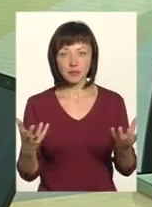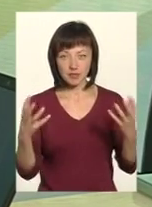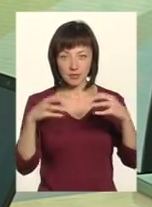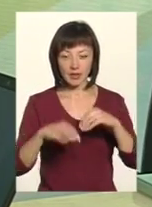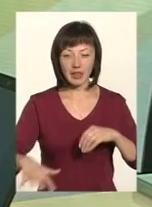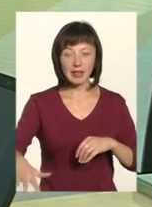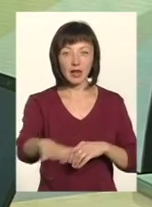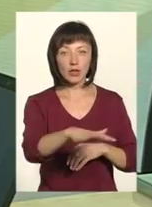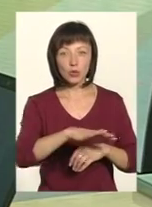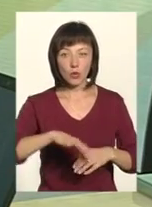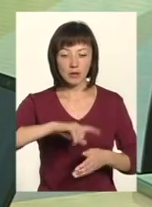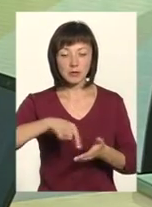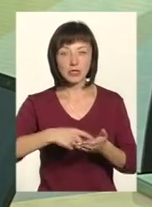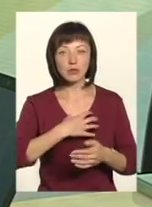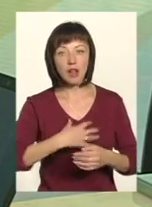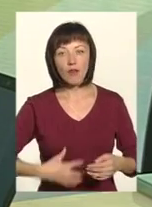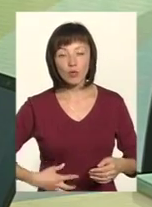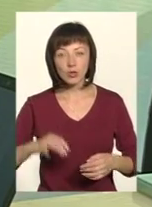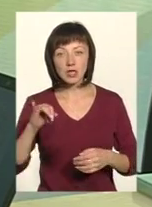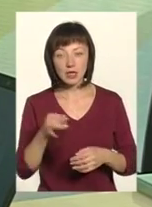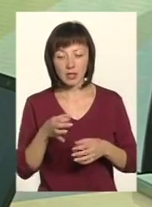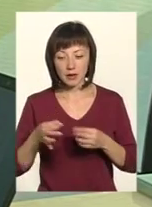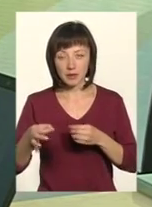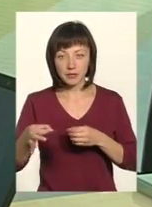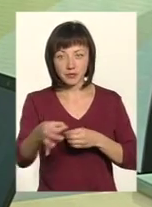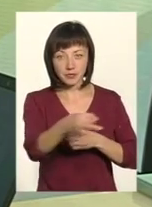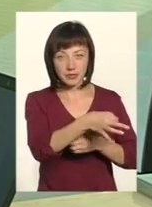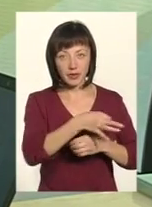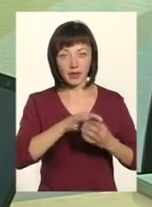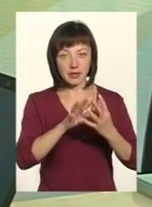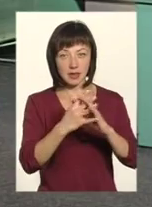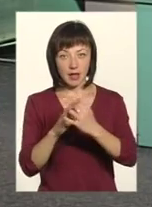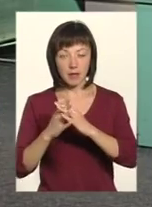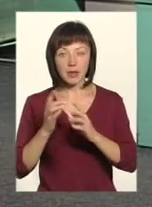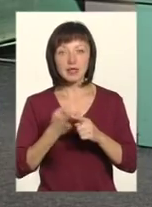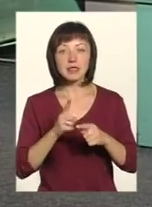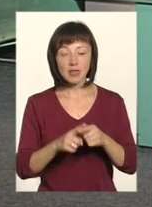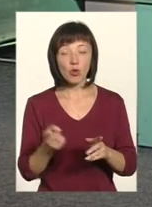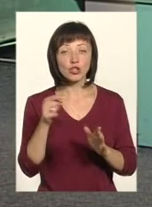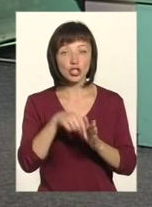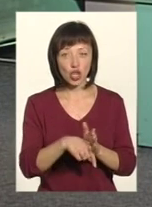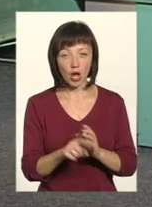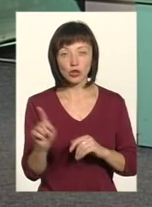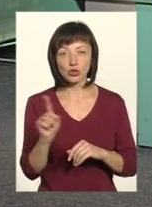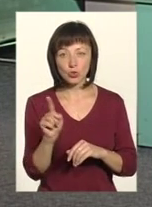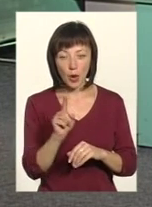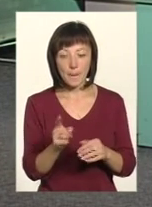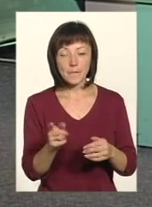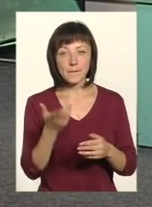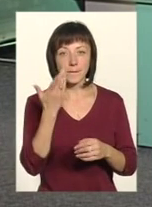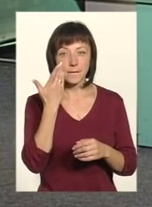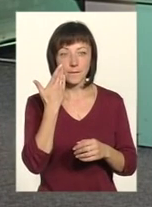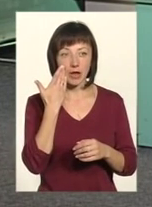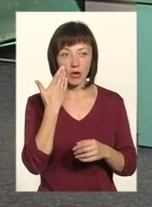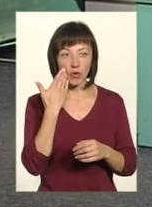територію з містом Славутою і з відповідними населеними пунктами. Це означає, що при підходах і